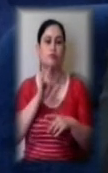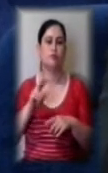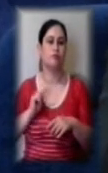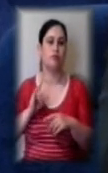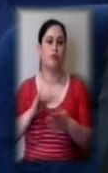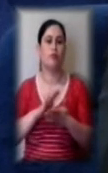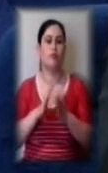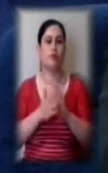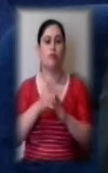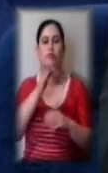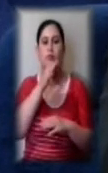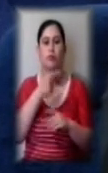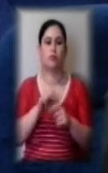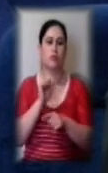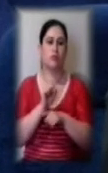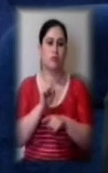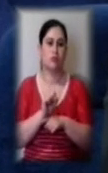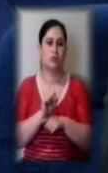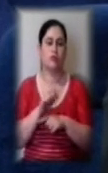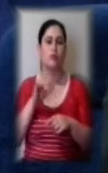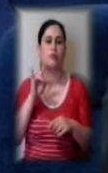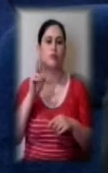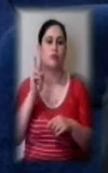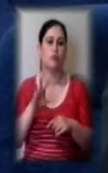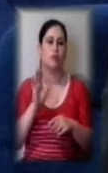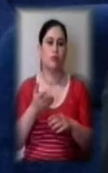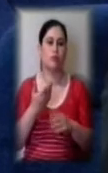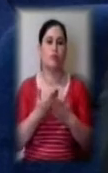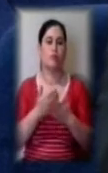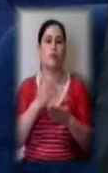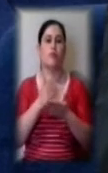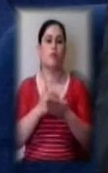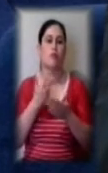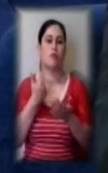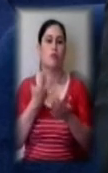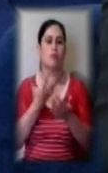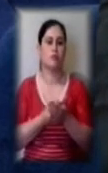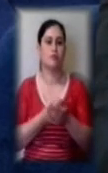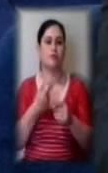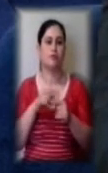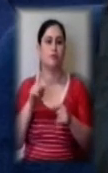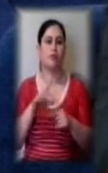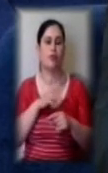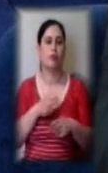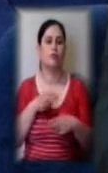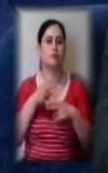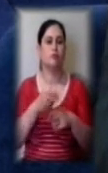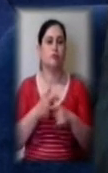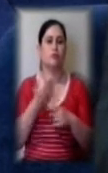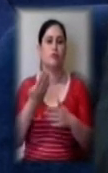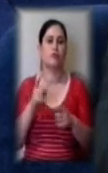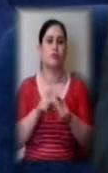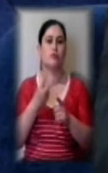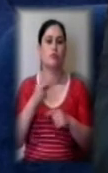на зупинці тролейбус рухається, наприклад, по графіку, по своєму, і він повинен від'їжджати, в нього є дві хвилини на